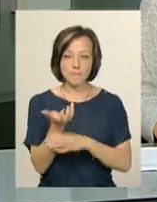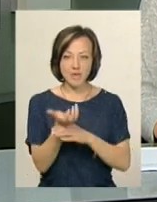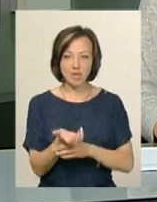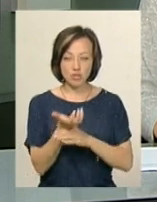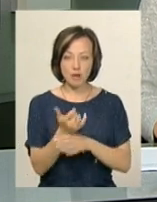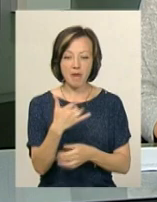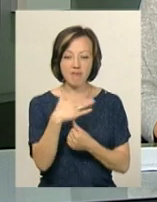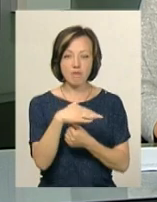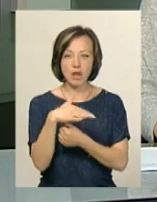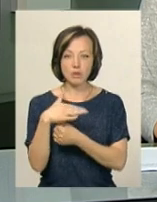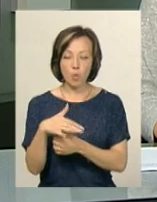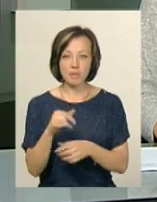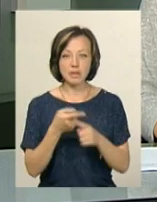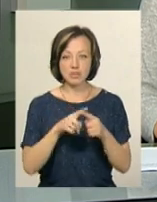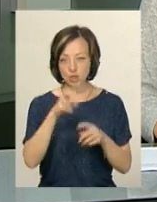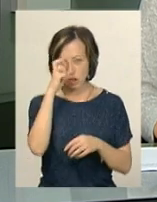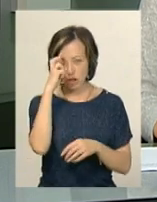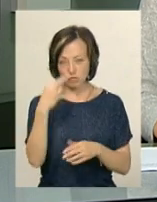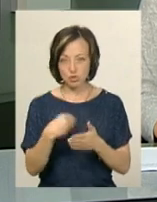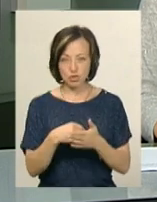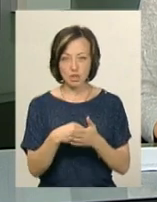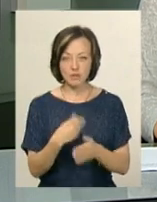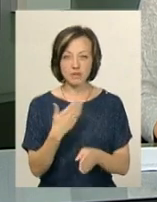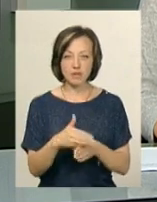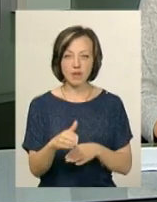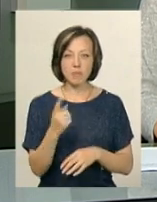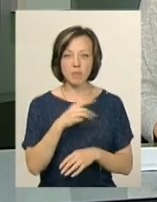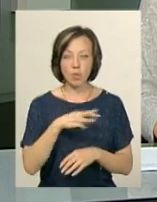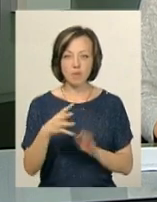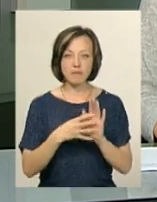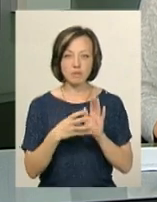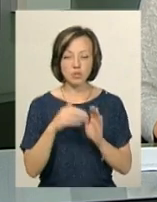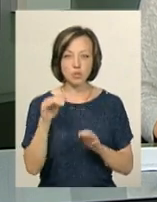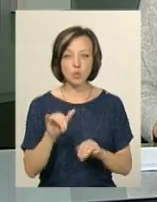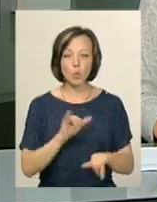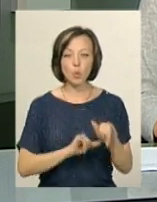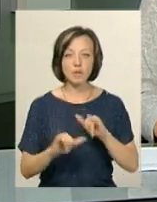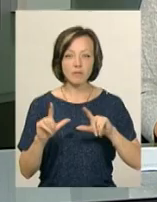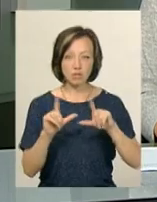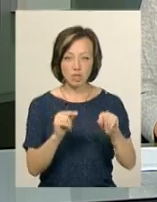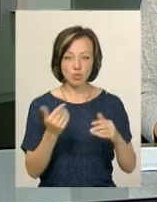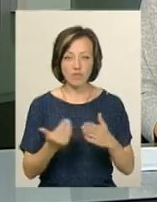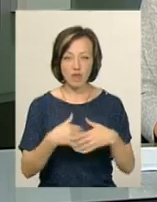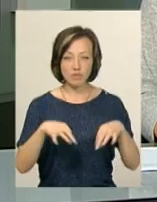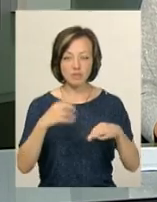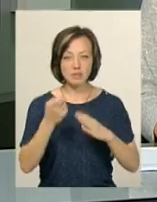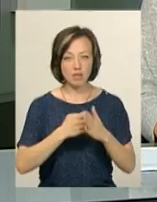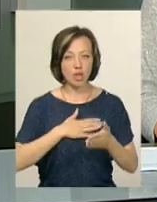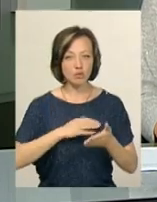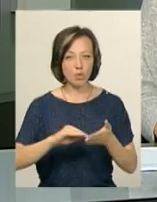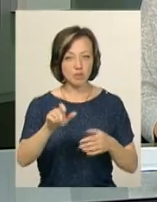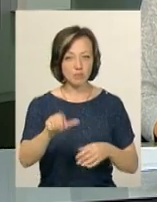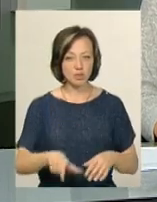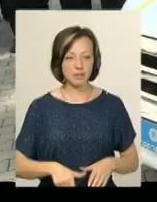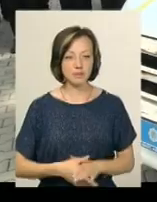квадрокоптером. На це з держбюджету виділили мільйон 900 тисяч гривень. Куди вибухотехніки будуть виїжджати на новій автівці, дізнавалась Наталя